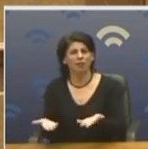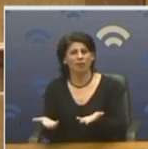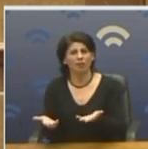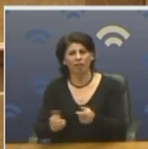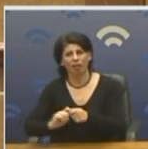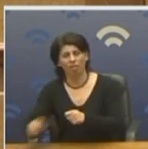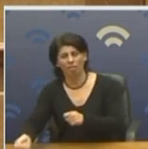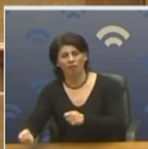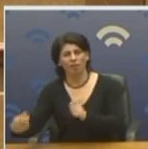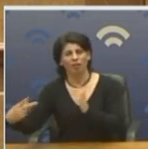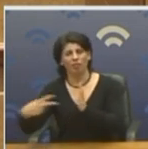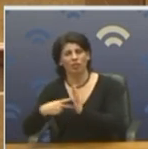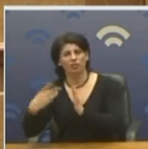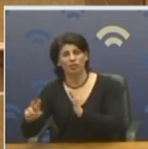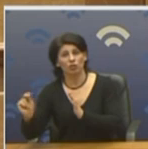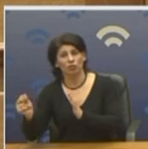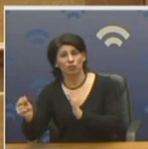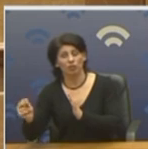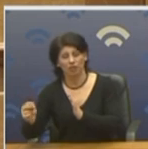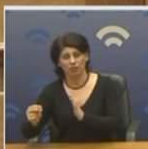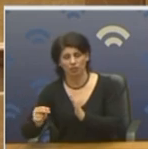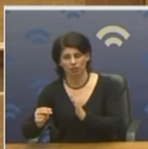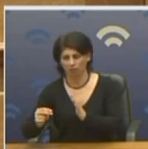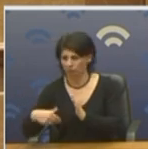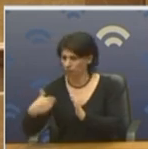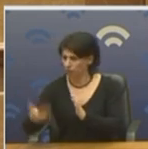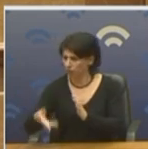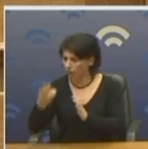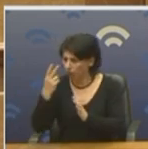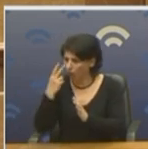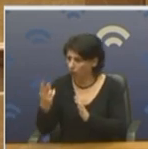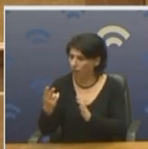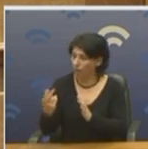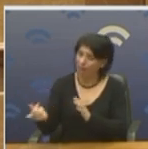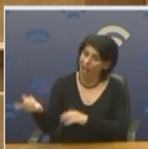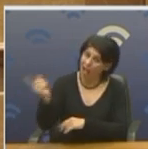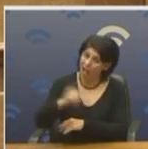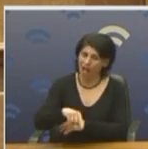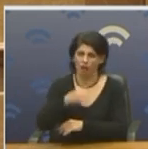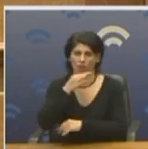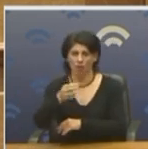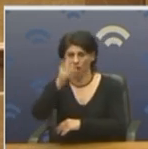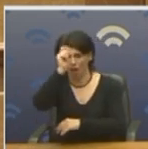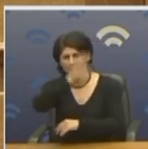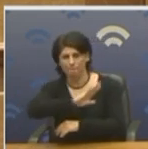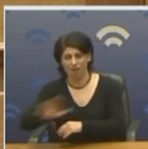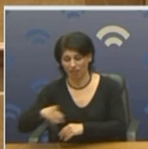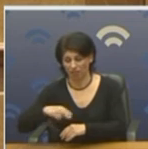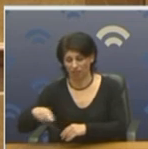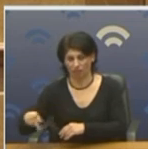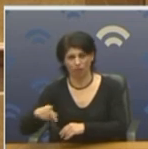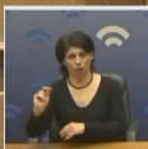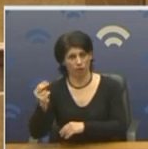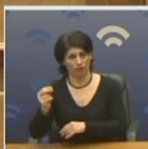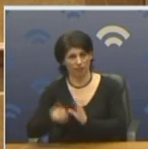.400 ευβουλευτές μου. Και έβγαιναν, δεν θα πω άθλιοι τώρα, θα πω κάτι άλλο όμως. Οι απαράδεκτοι επικοσυνάδελφοι βουλευτές της